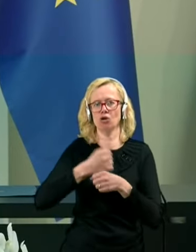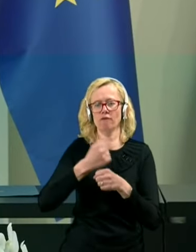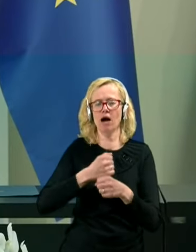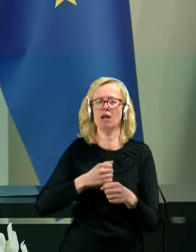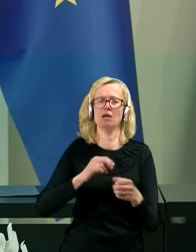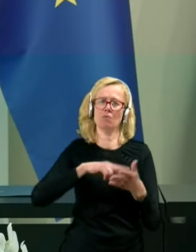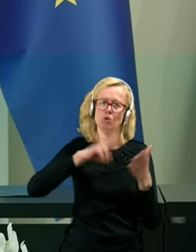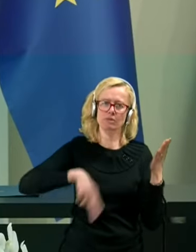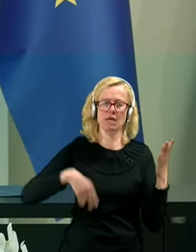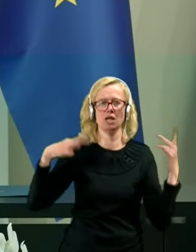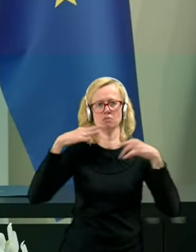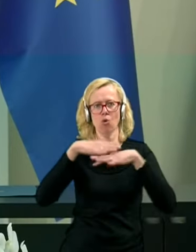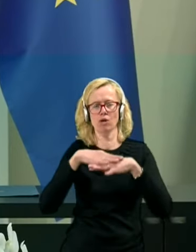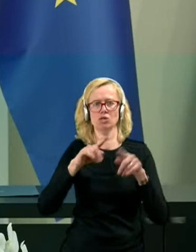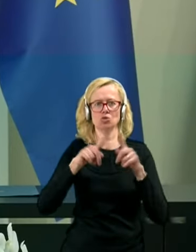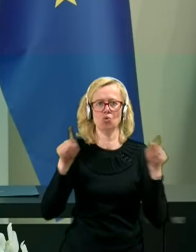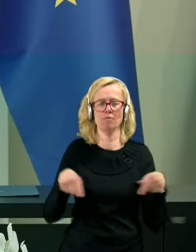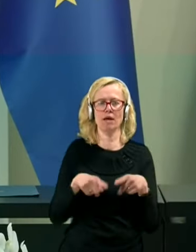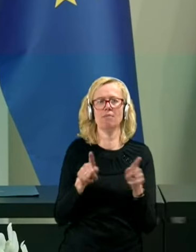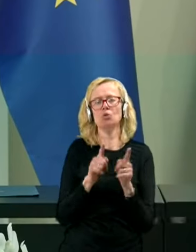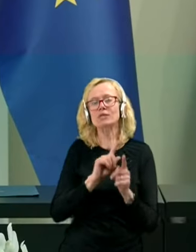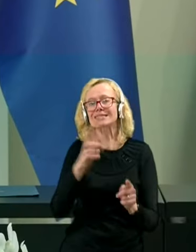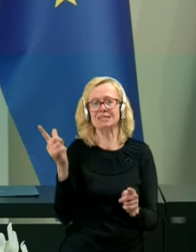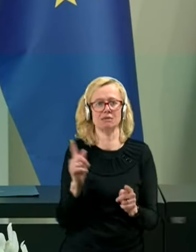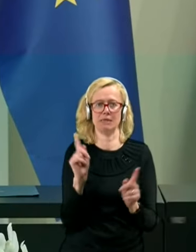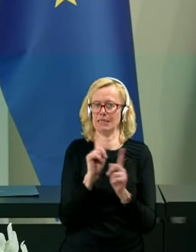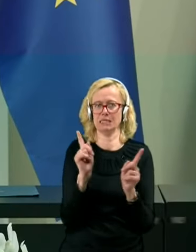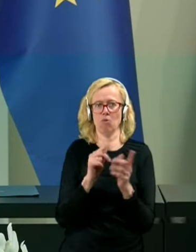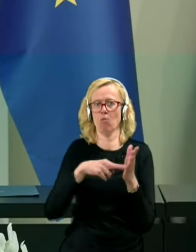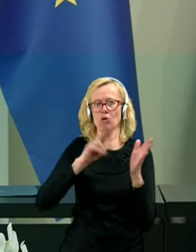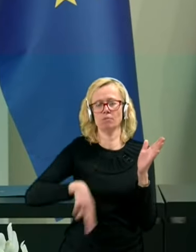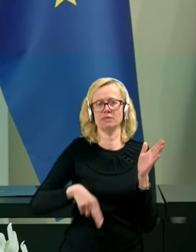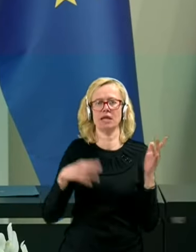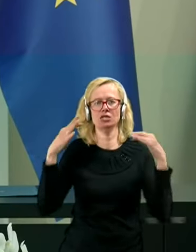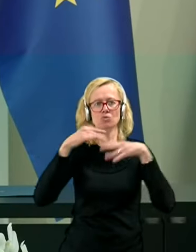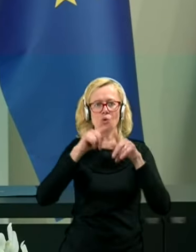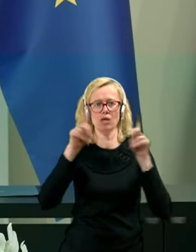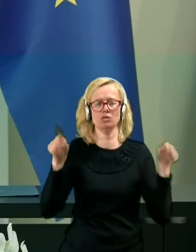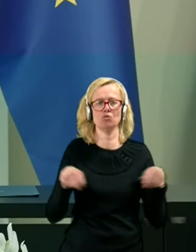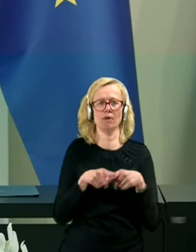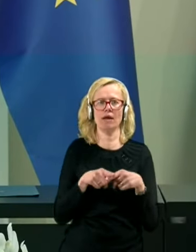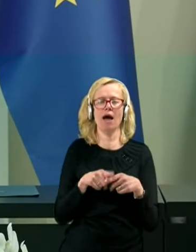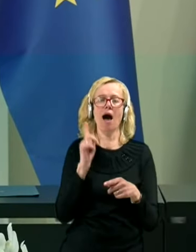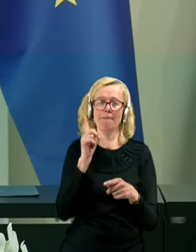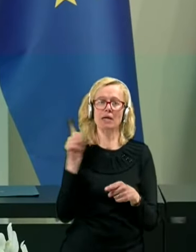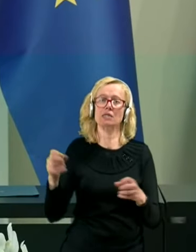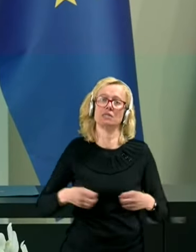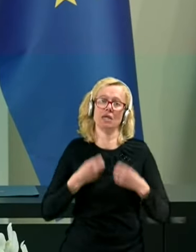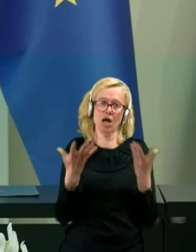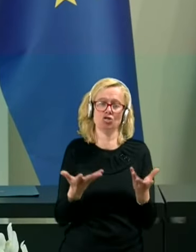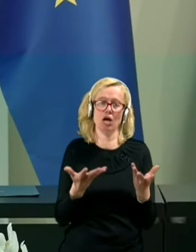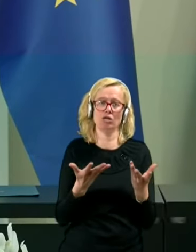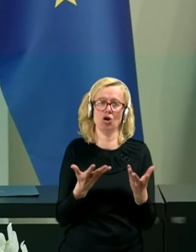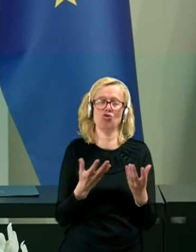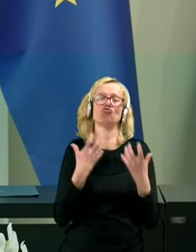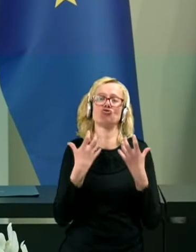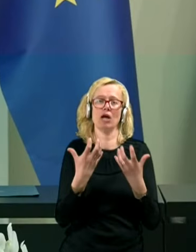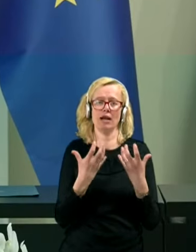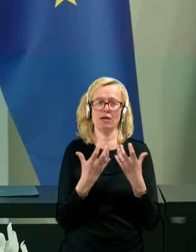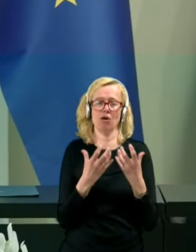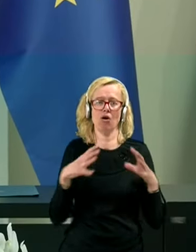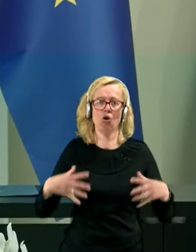pa tudi s tistimi, s katerimi sporazume nismo podpisali, pa izražajo željo po konstruktivnem sodelovanju.